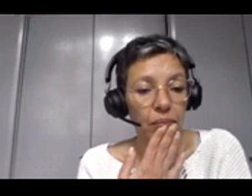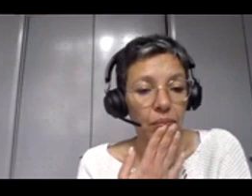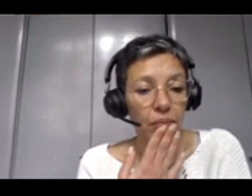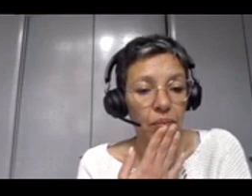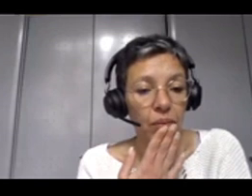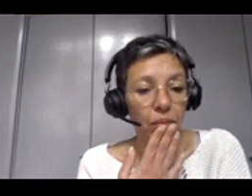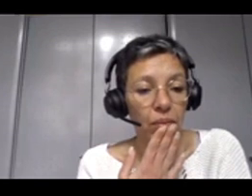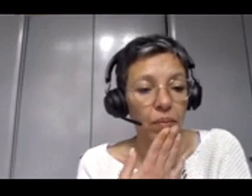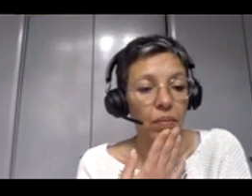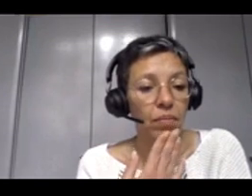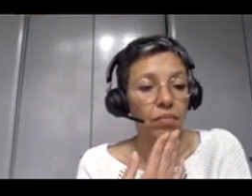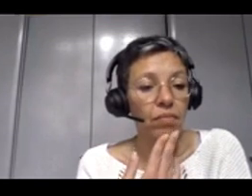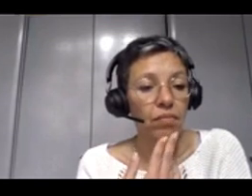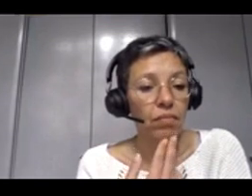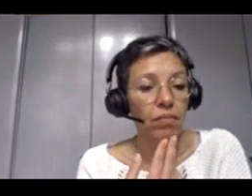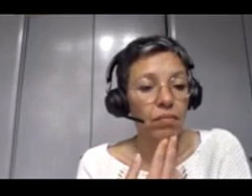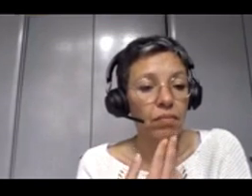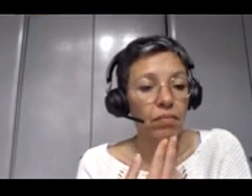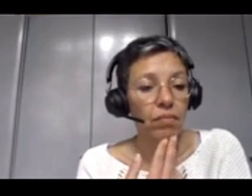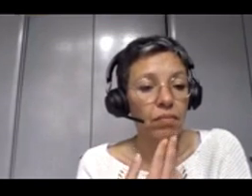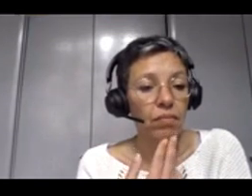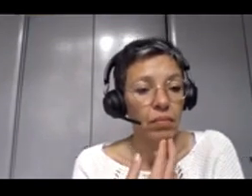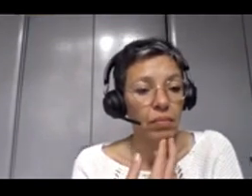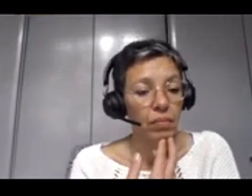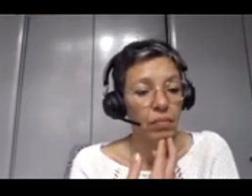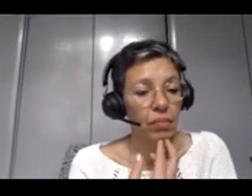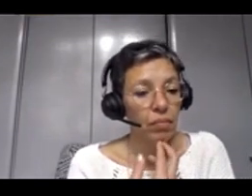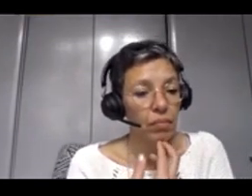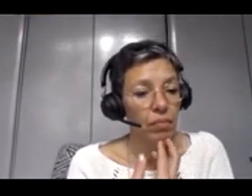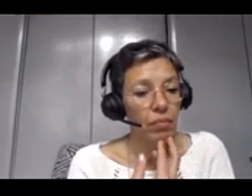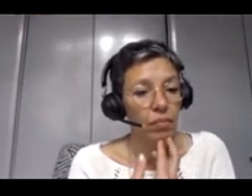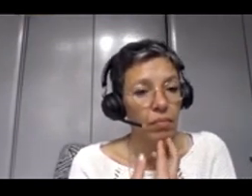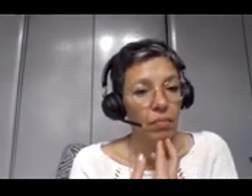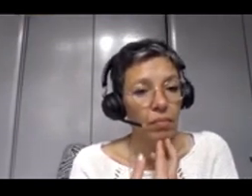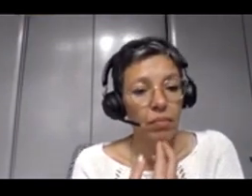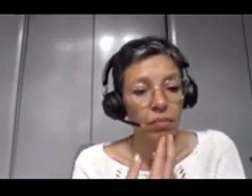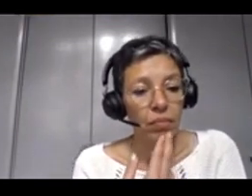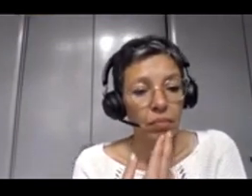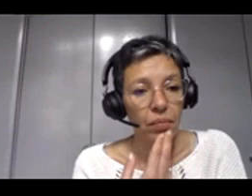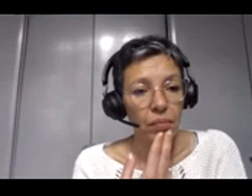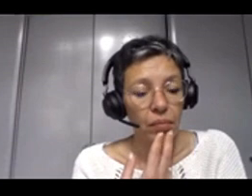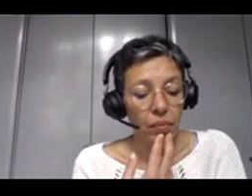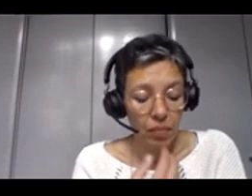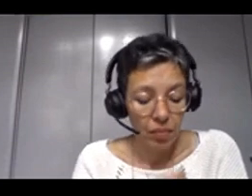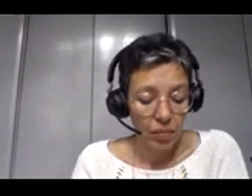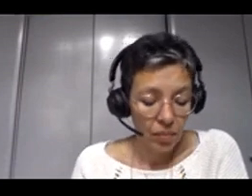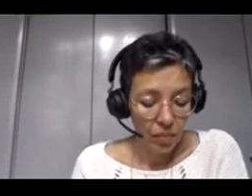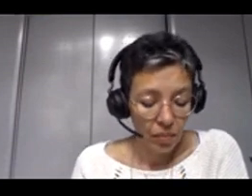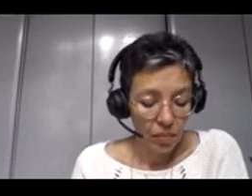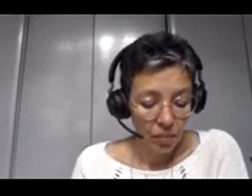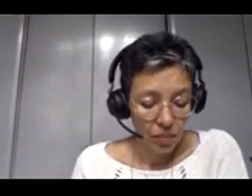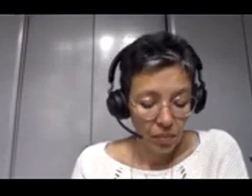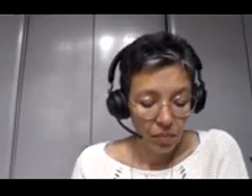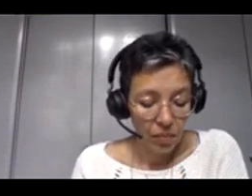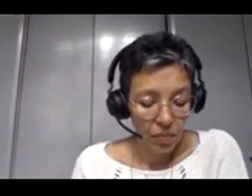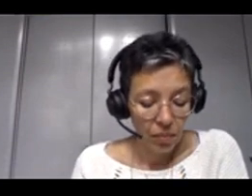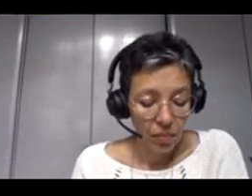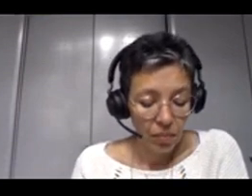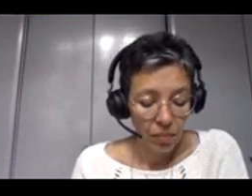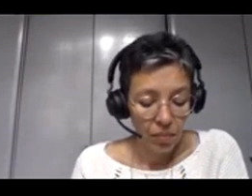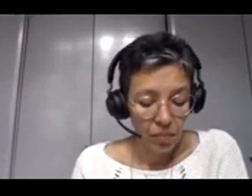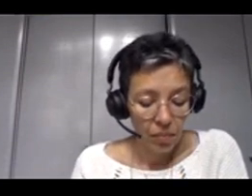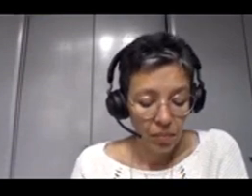de livraison qu'on parle de la cascade. Je vais vous la montrer tout à l'heure. Depuis l'exigence d'information, je fais remonter des